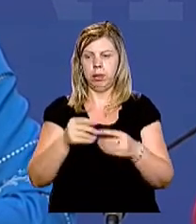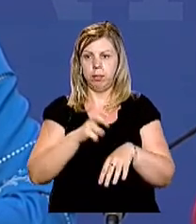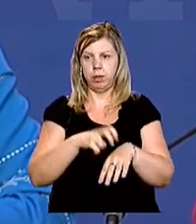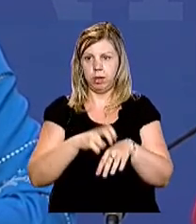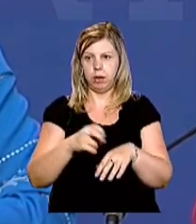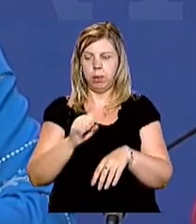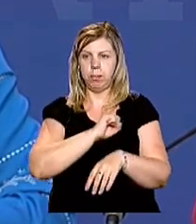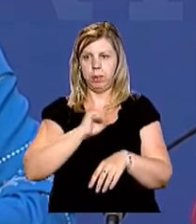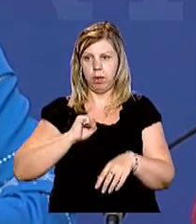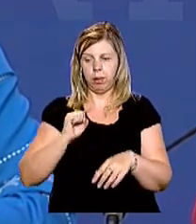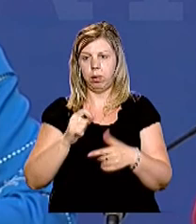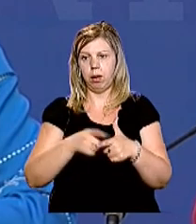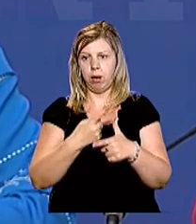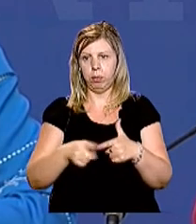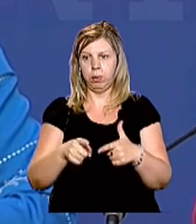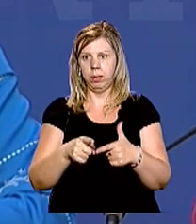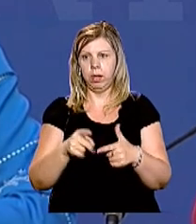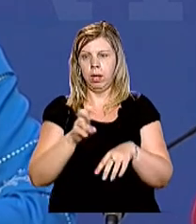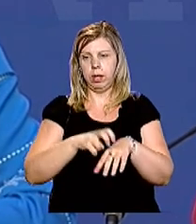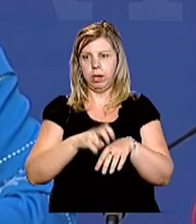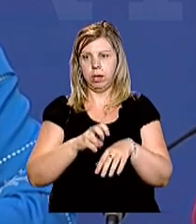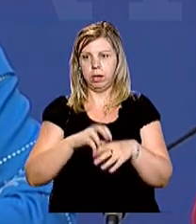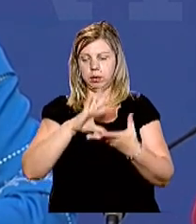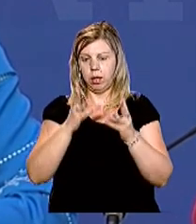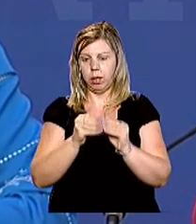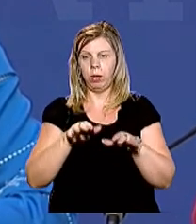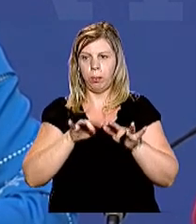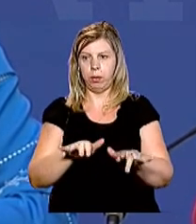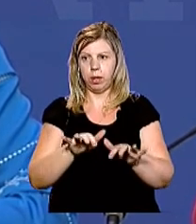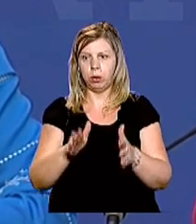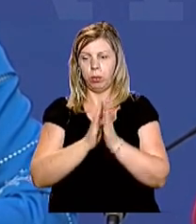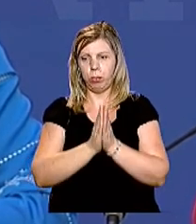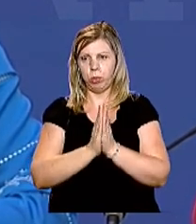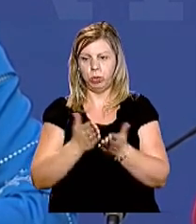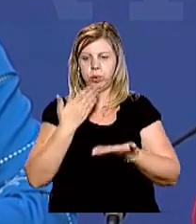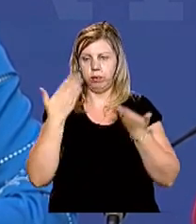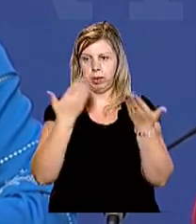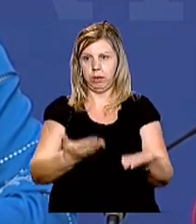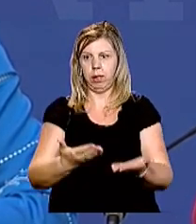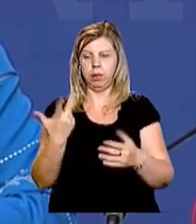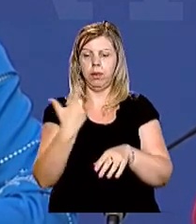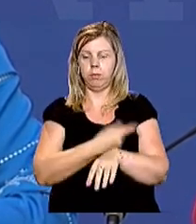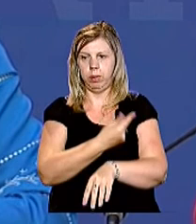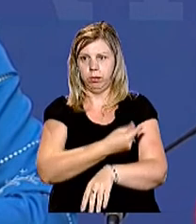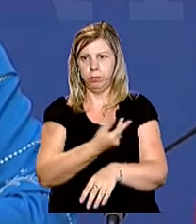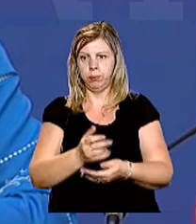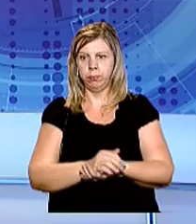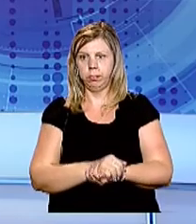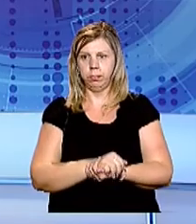лікарем-педіатром або лікарем загальної практики. Прошу, звертайтеся, вакцинуйтеся.